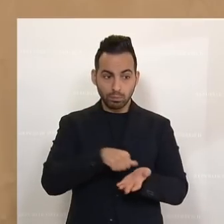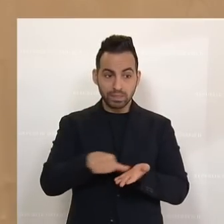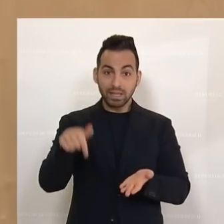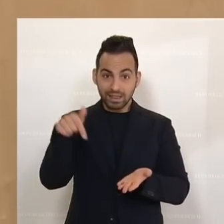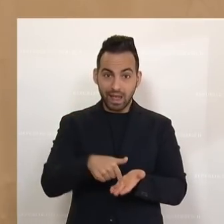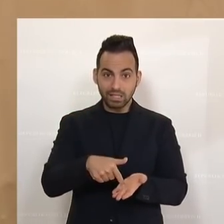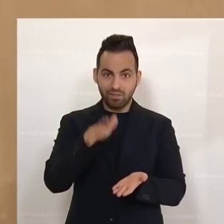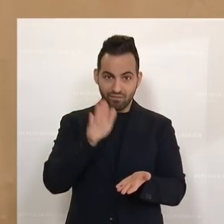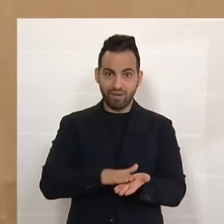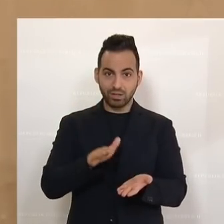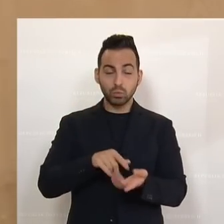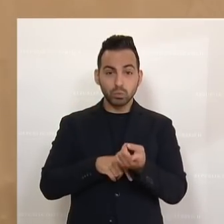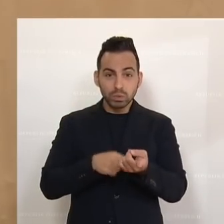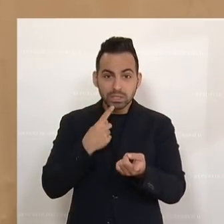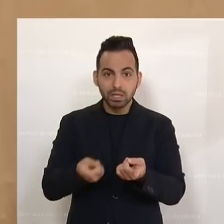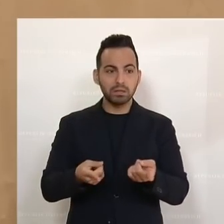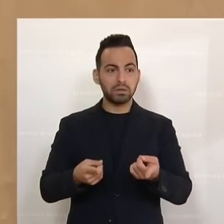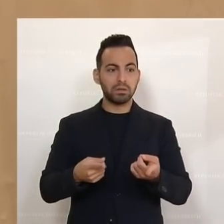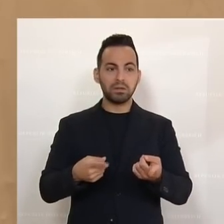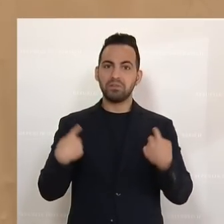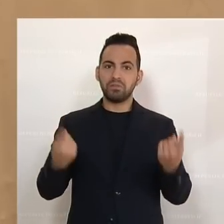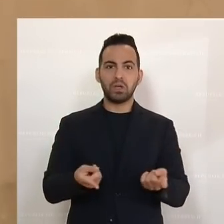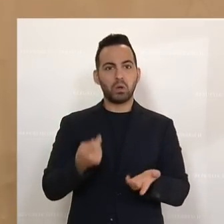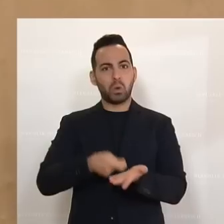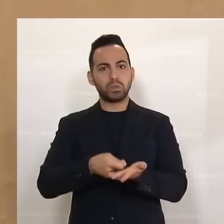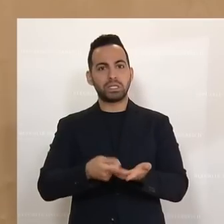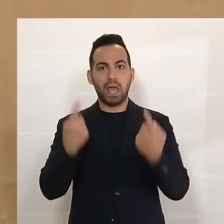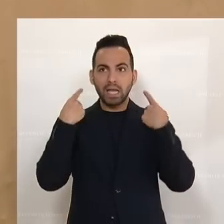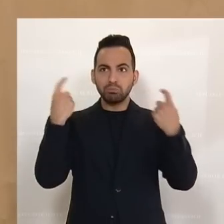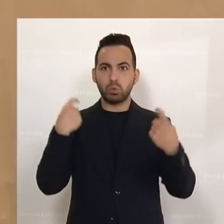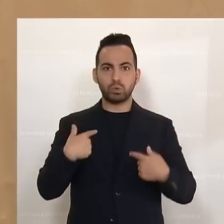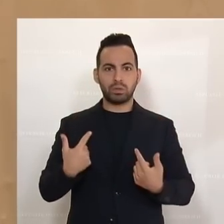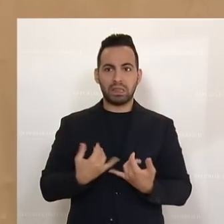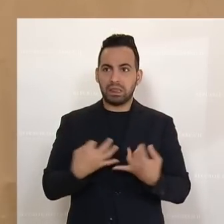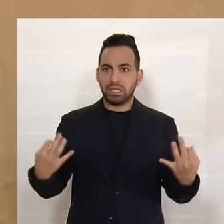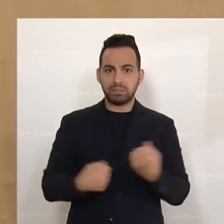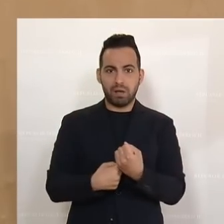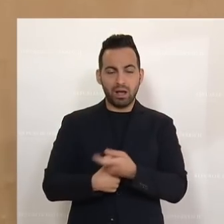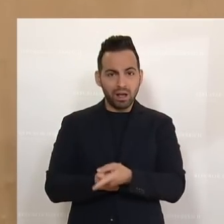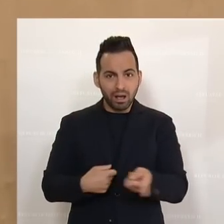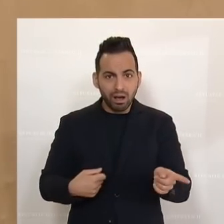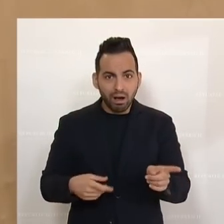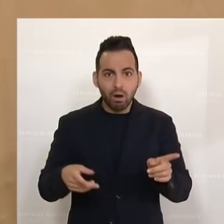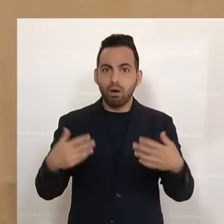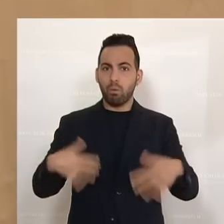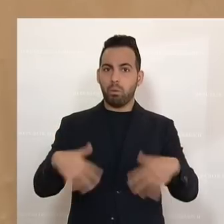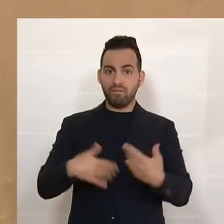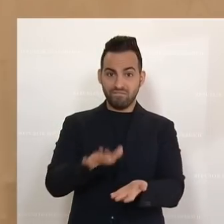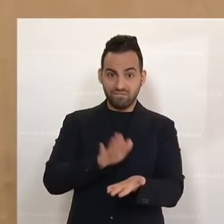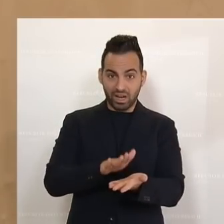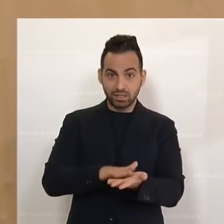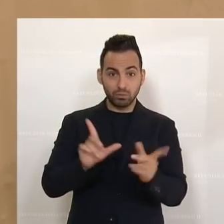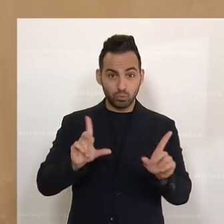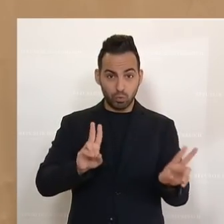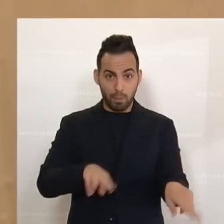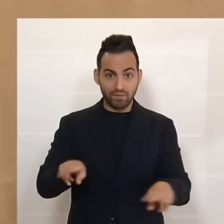Das sind Fakten und Sie sagen, Sie tragen hier nichts bei zur Kostenexplosion. Das sind Fakten, die dazu führen müssten, dass Sie sofort